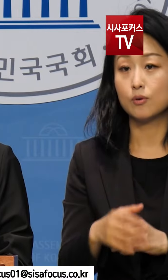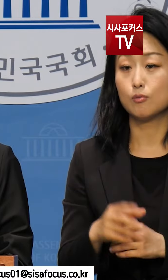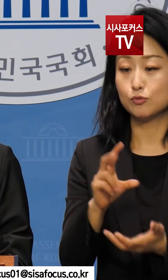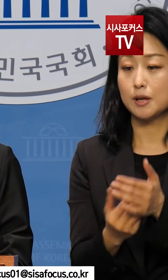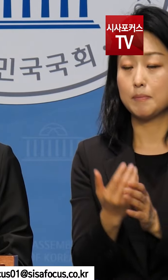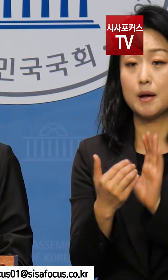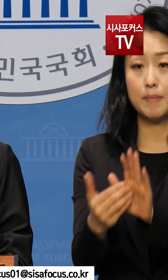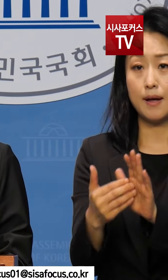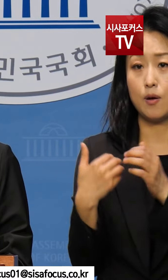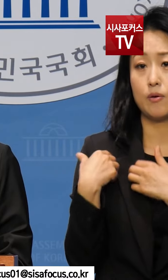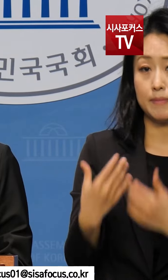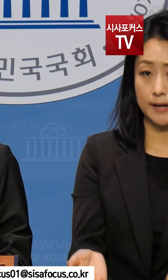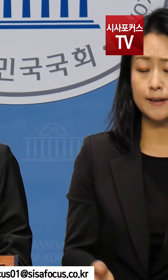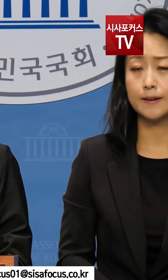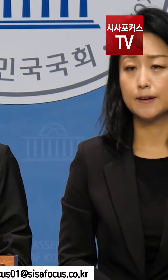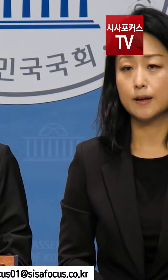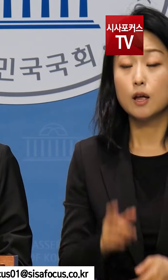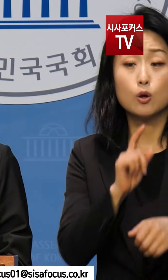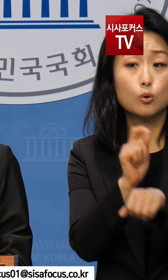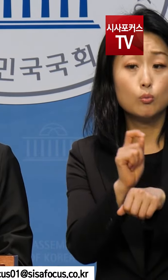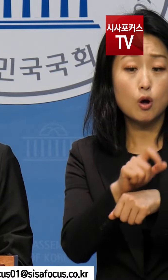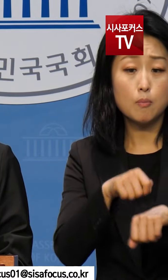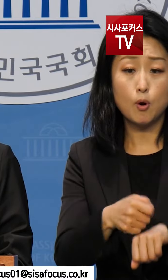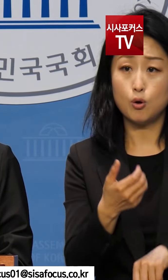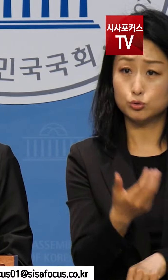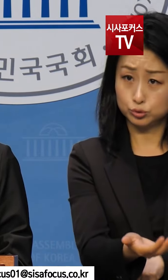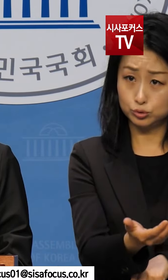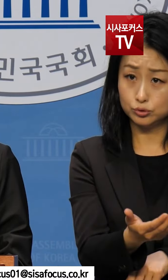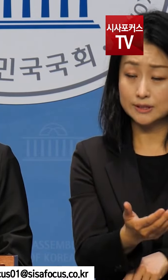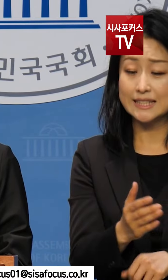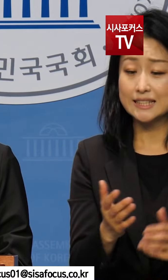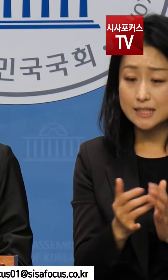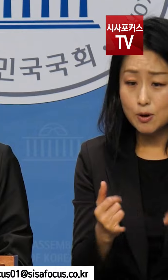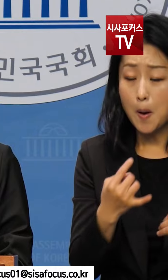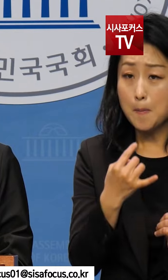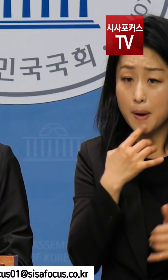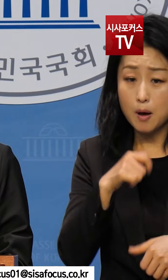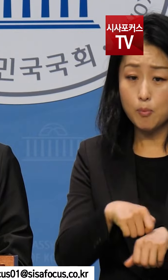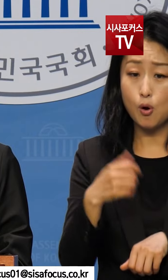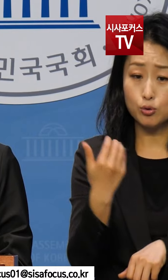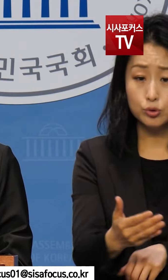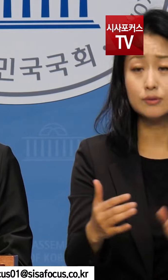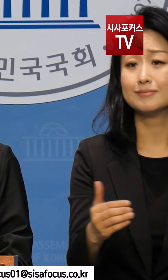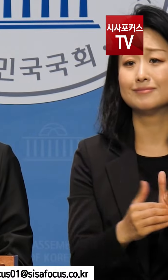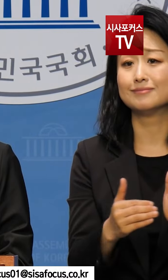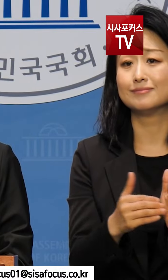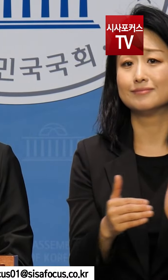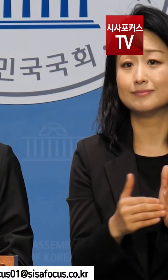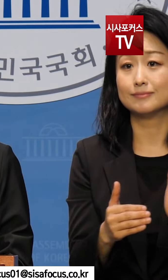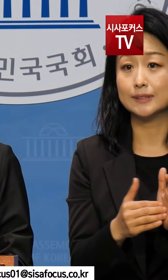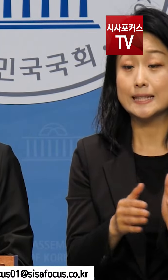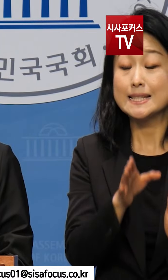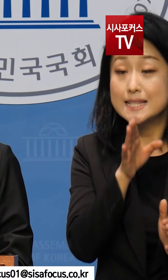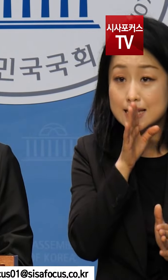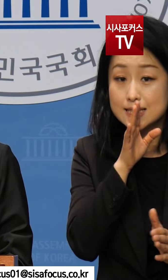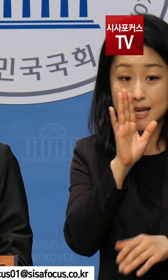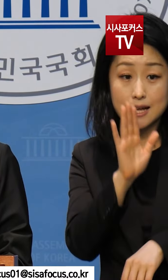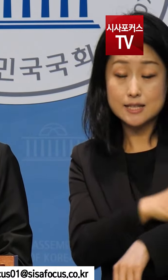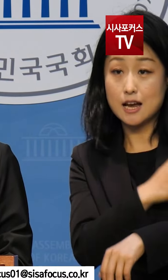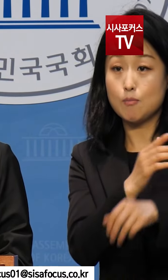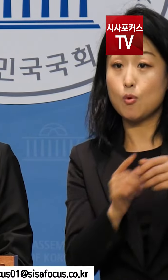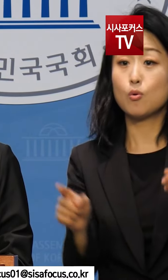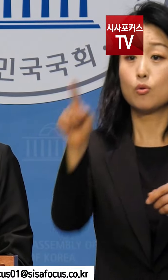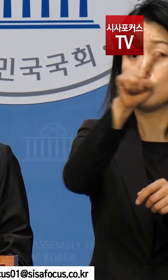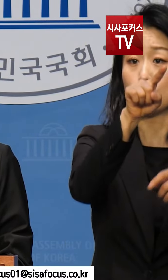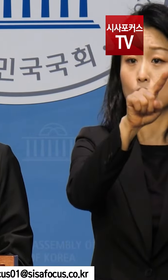있습니다. 관련 공문에 대한 징계와 실무자에 대한 처벌만 있을 뿐 실질적 책임자인